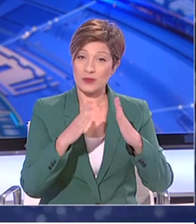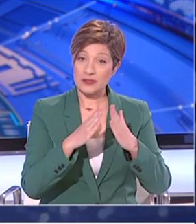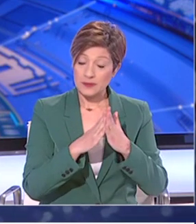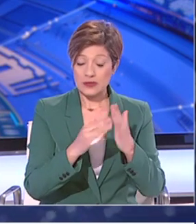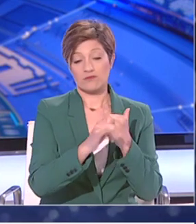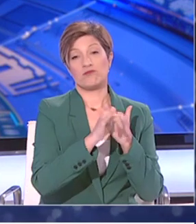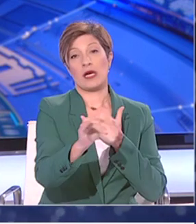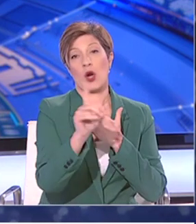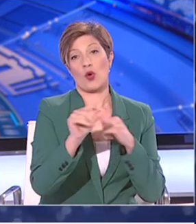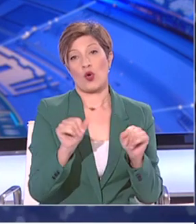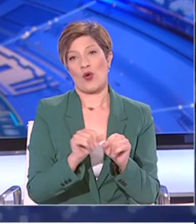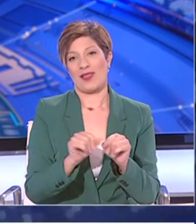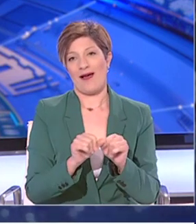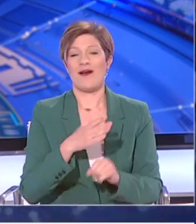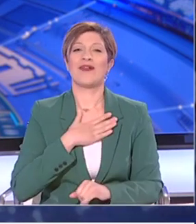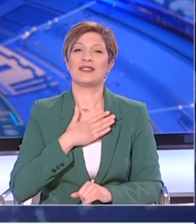τις αποστάσεις. Ευχαριστώ.